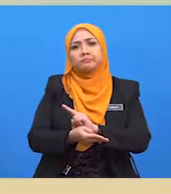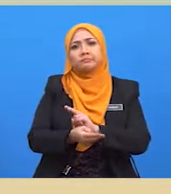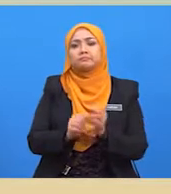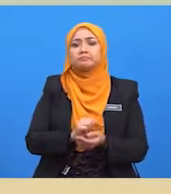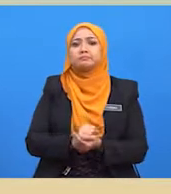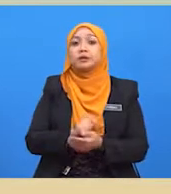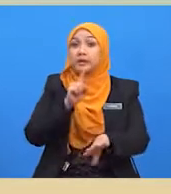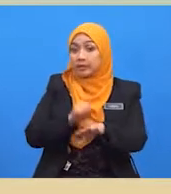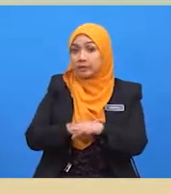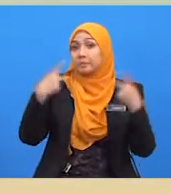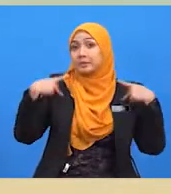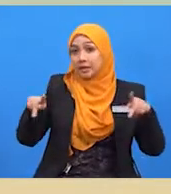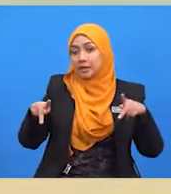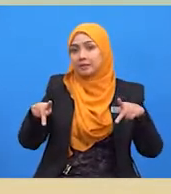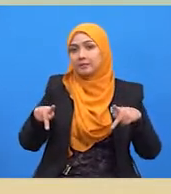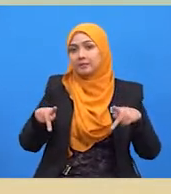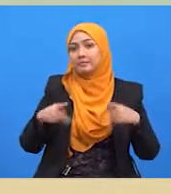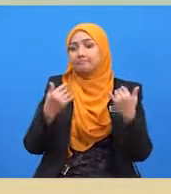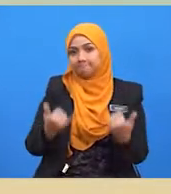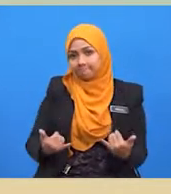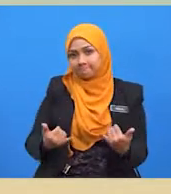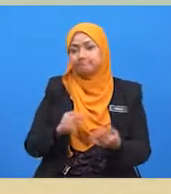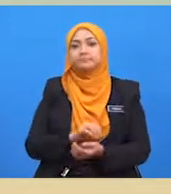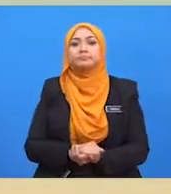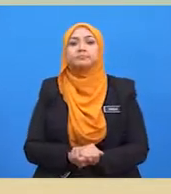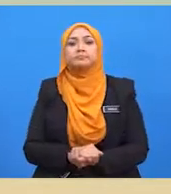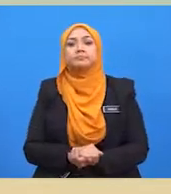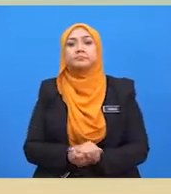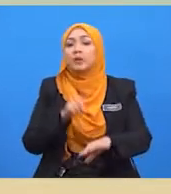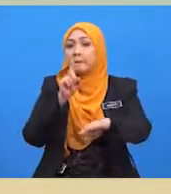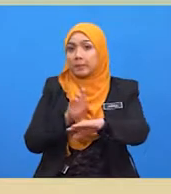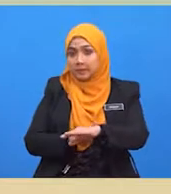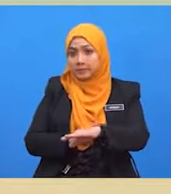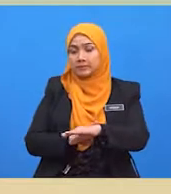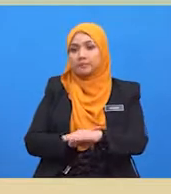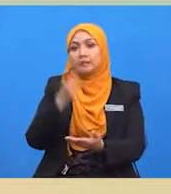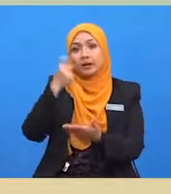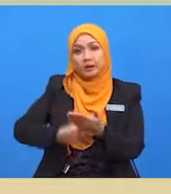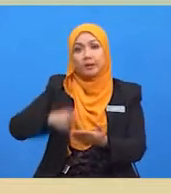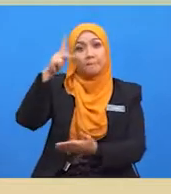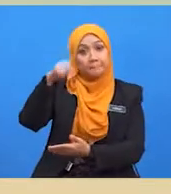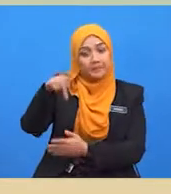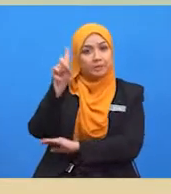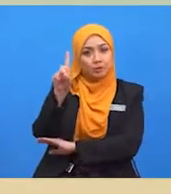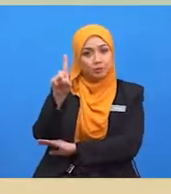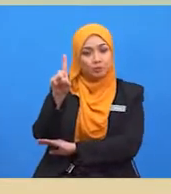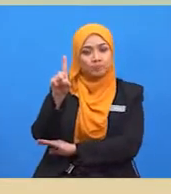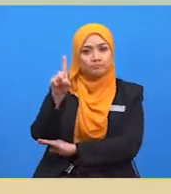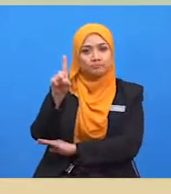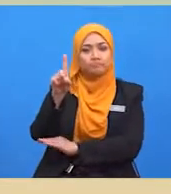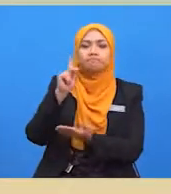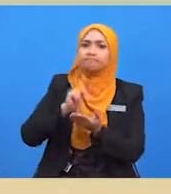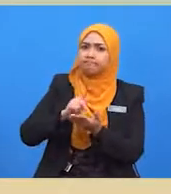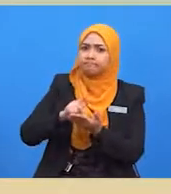Pada harga P1, kuantiti diminta bertambah dari Q0 menjadi